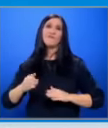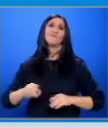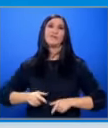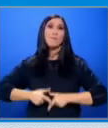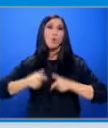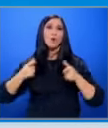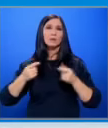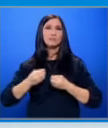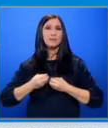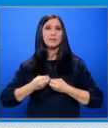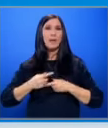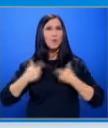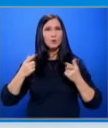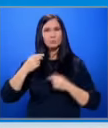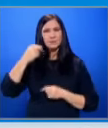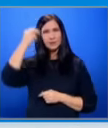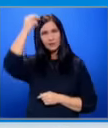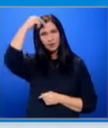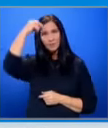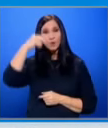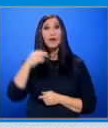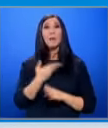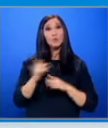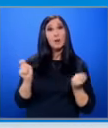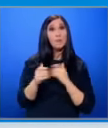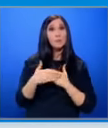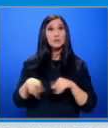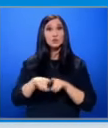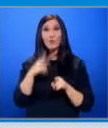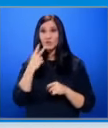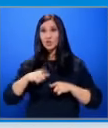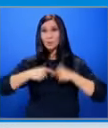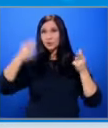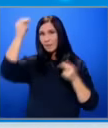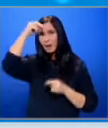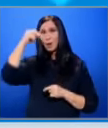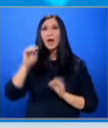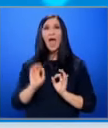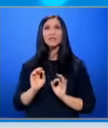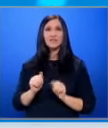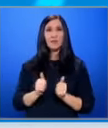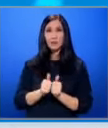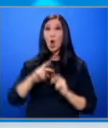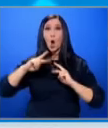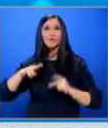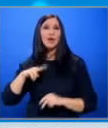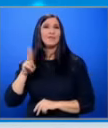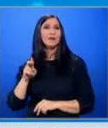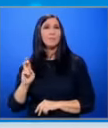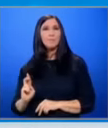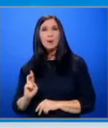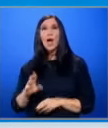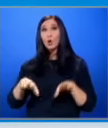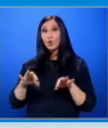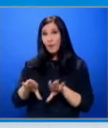България. Отпродължаваме промяната, също виждат в демократична България своя естествен партньор. И отговорът ДБ е готова да